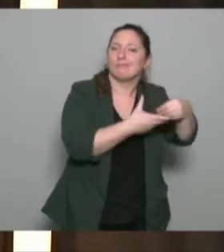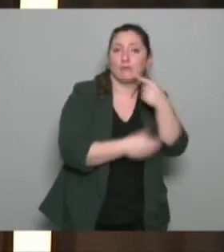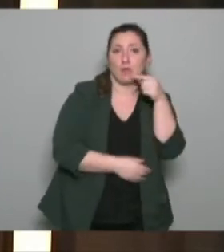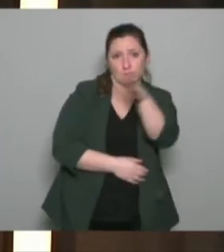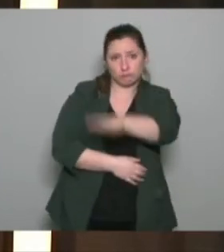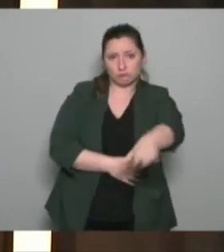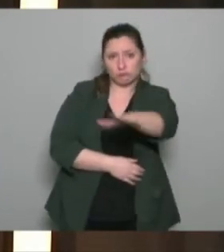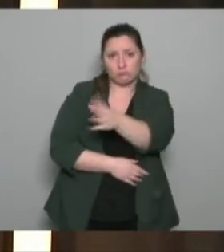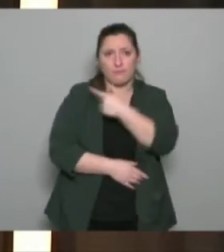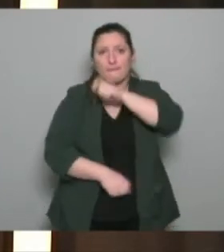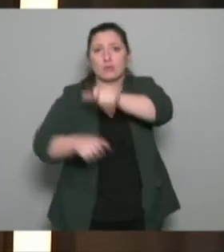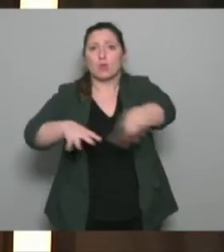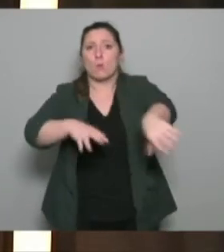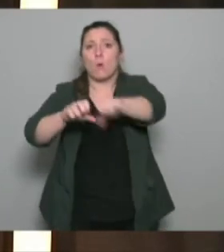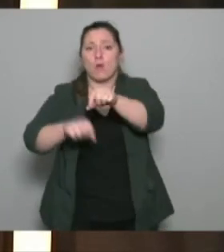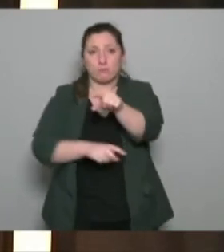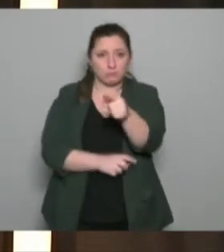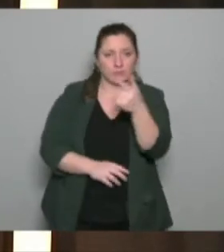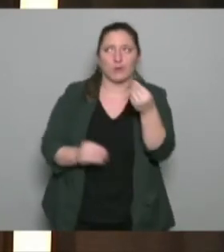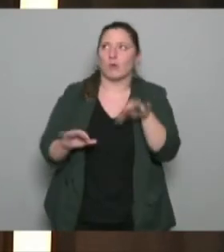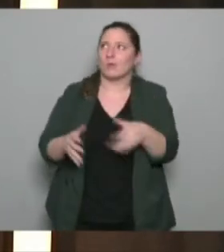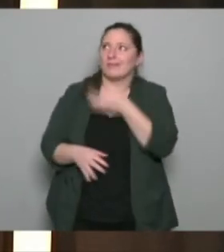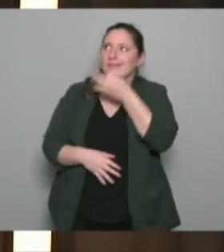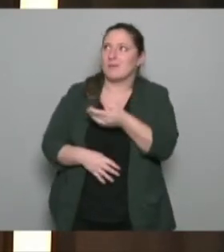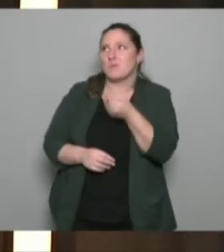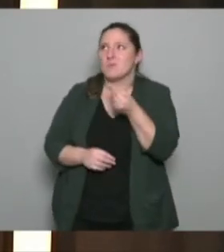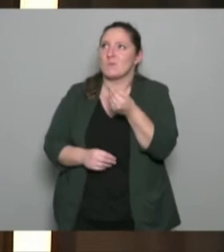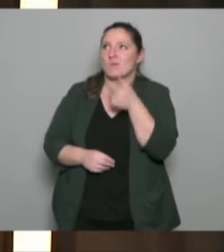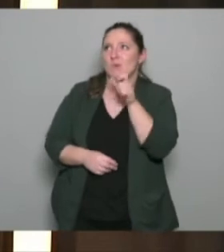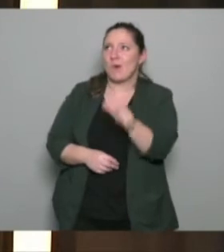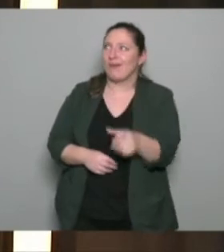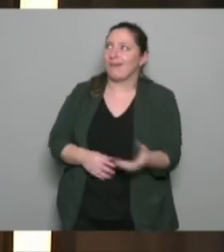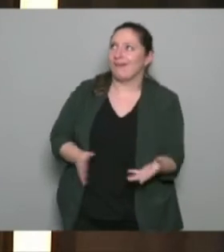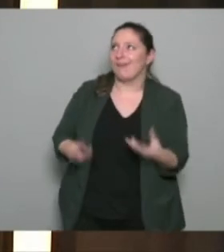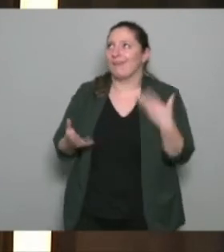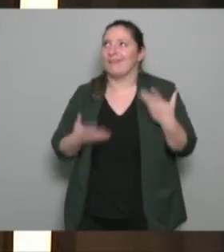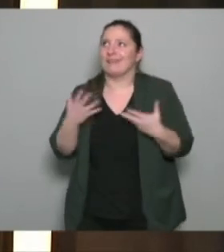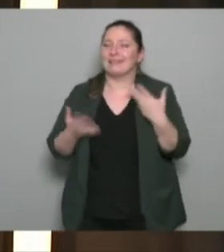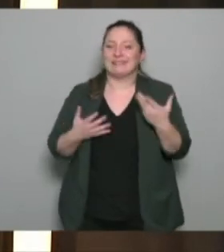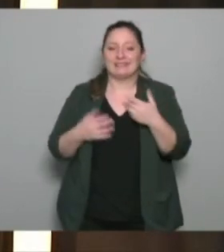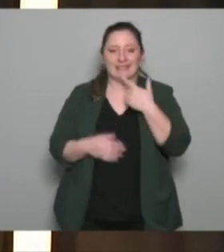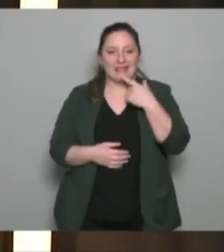vous vous allez alors je cherche mon mot est-ce que vous allez